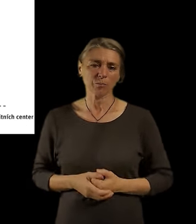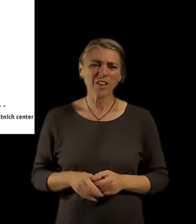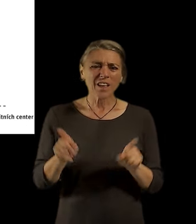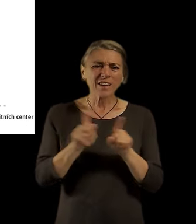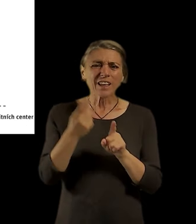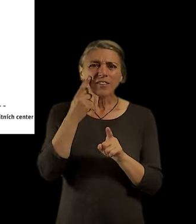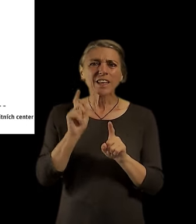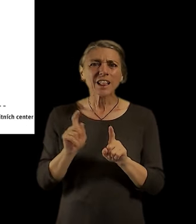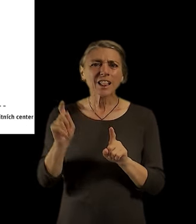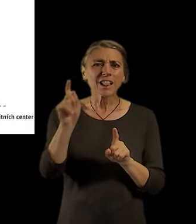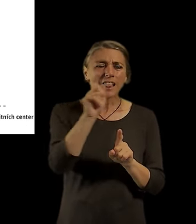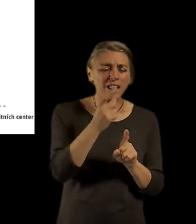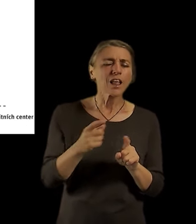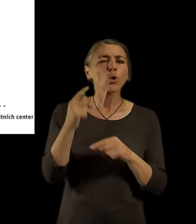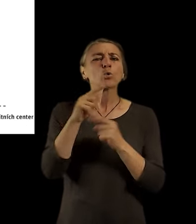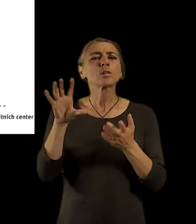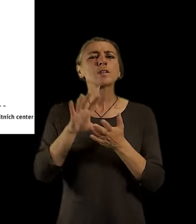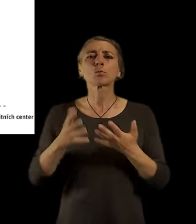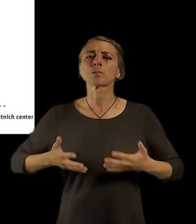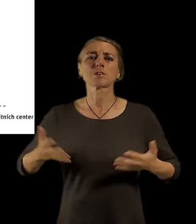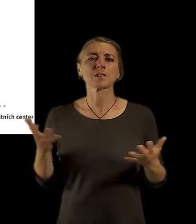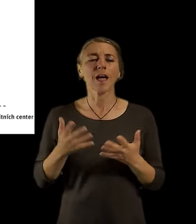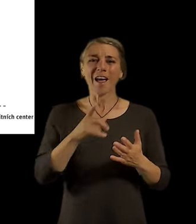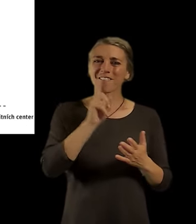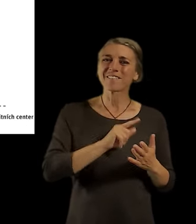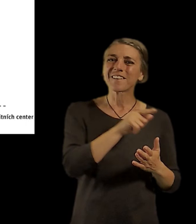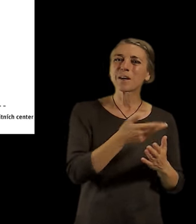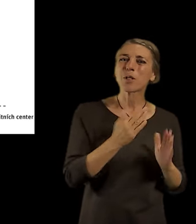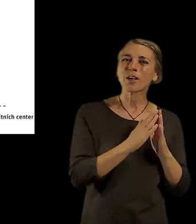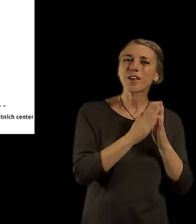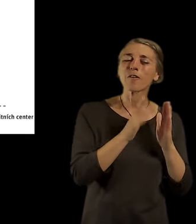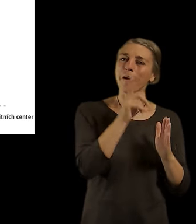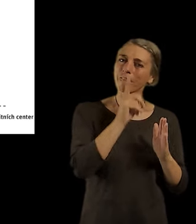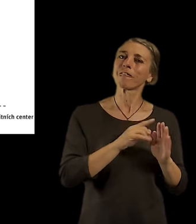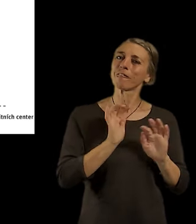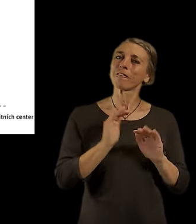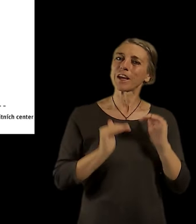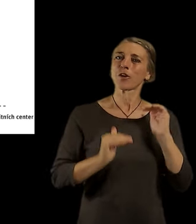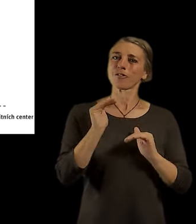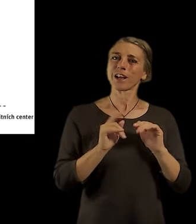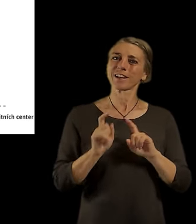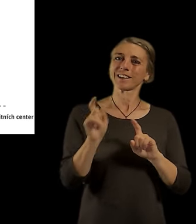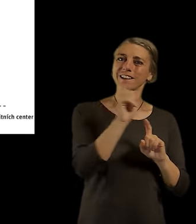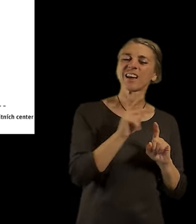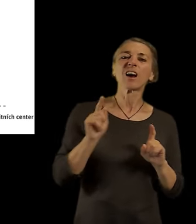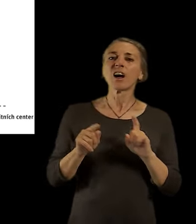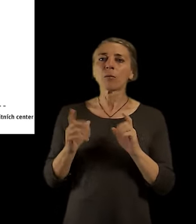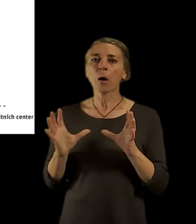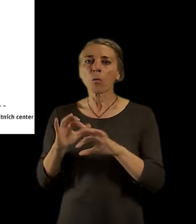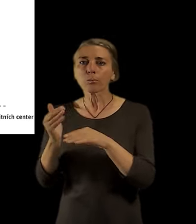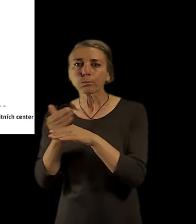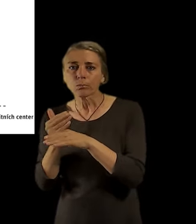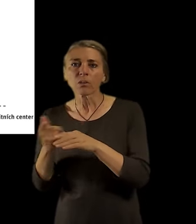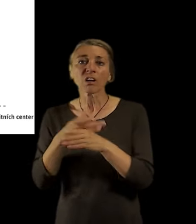komunitních center. Je vidět, že úplně není tak rovnoměrné, jako v rámci těch knihoven. Kulturně komunitních center se